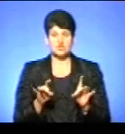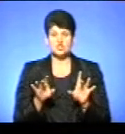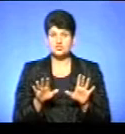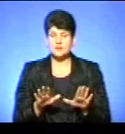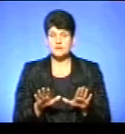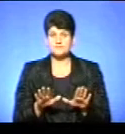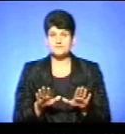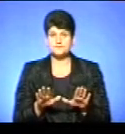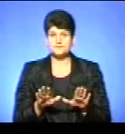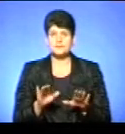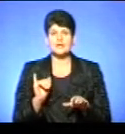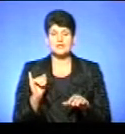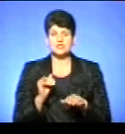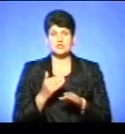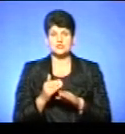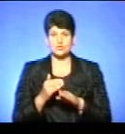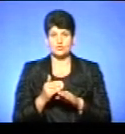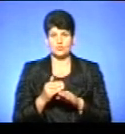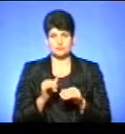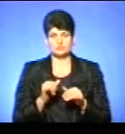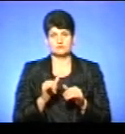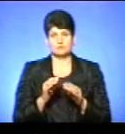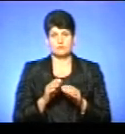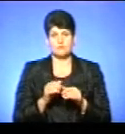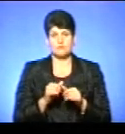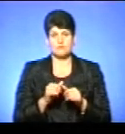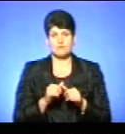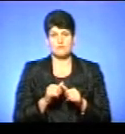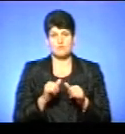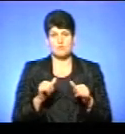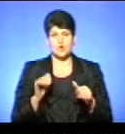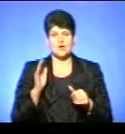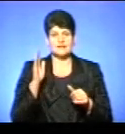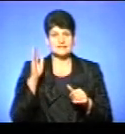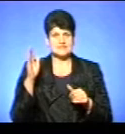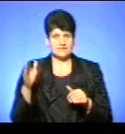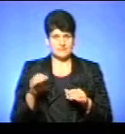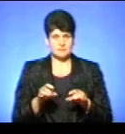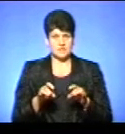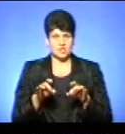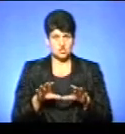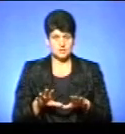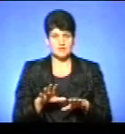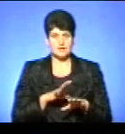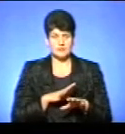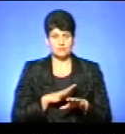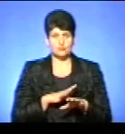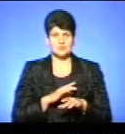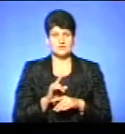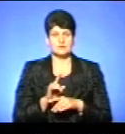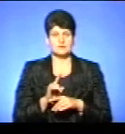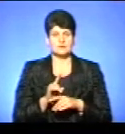частково прогресивним рішенням по відношенню до тих норм, які існували у чинному